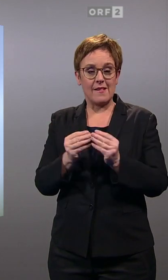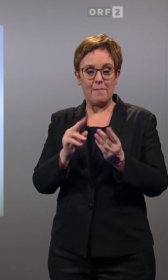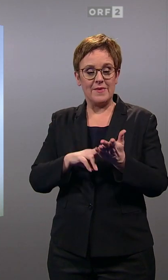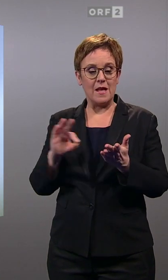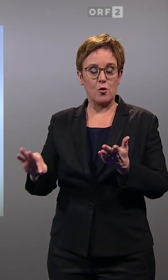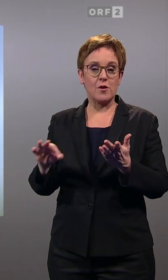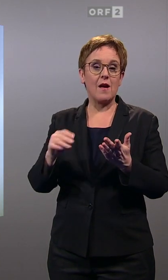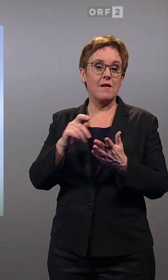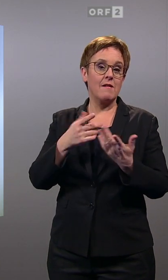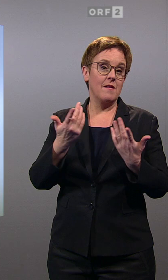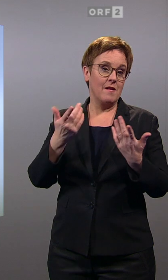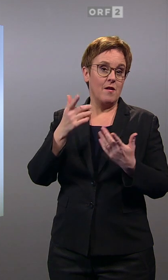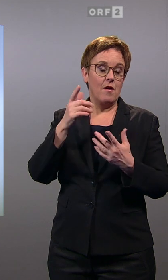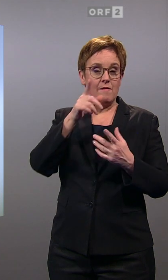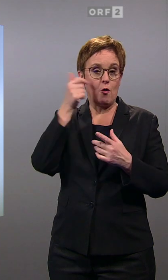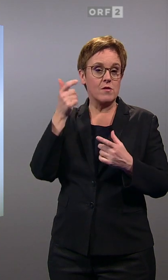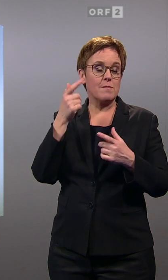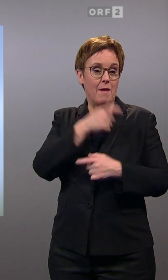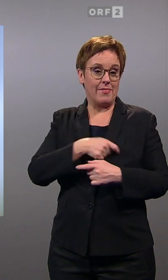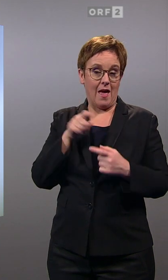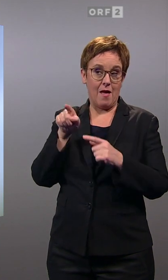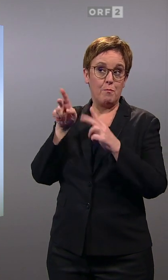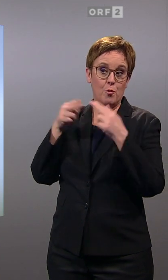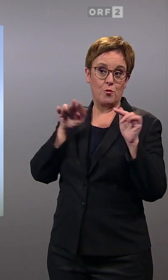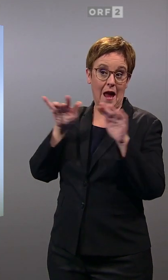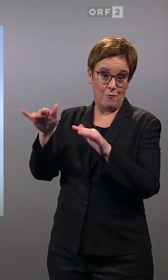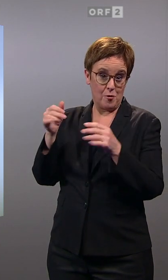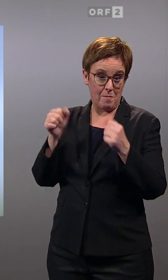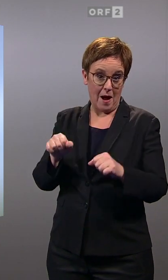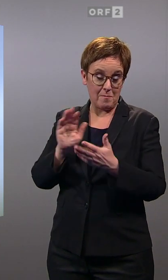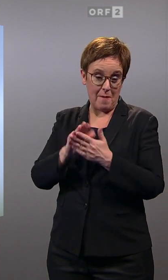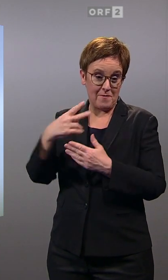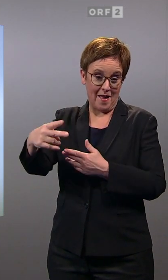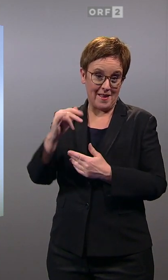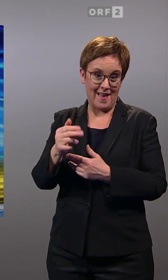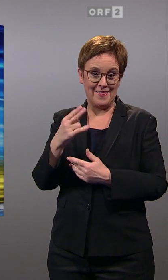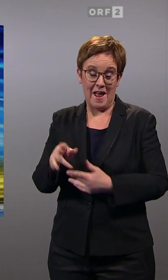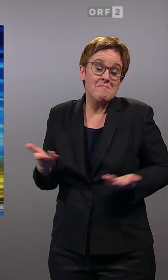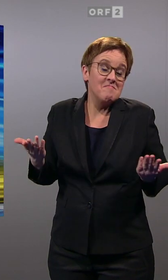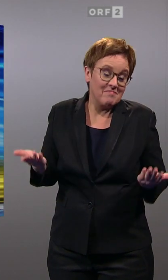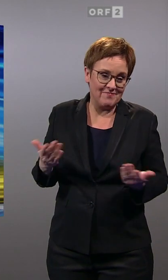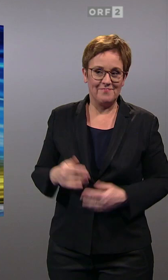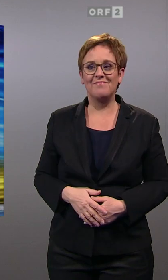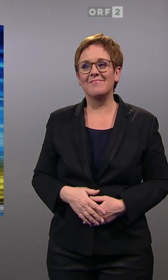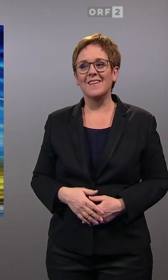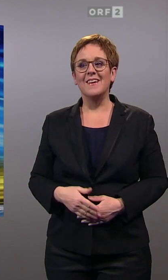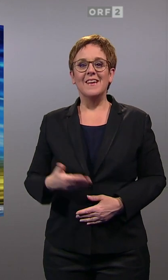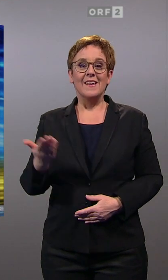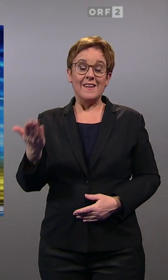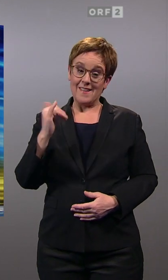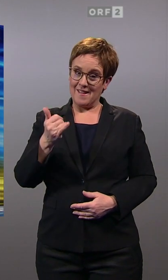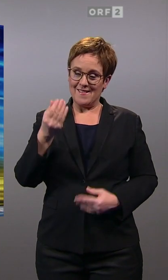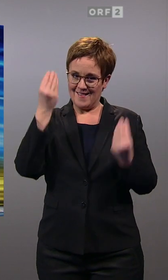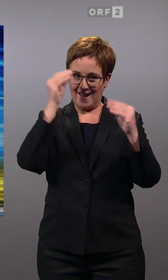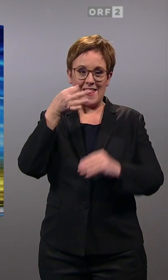BundesöVP, um bei diesem Thema zu bleiben, noch immer diese Rolle spielen wird. Nadja. Danke, Tarek. Meine Damen und Herren,